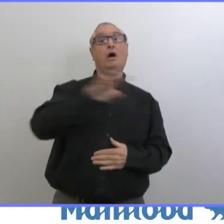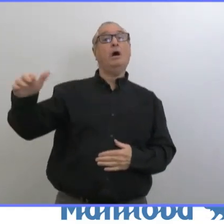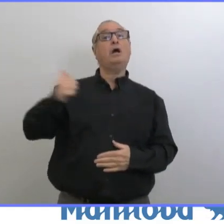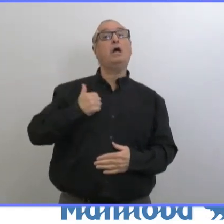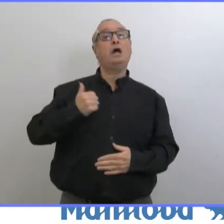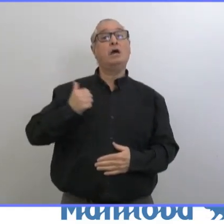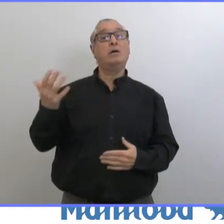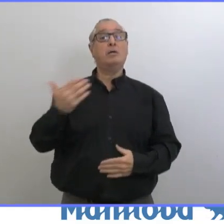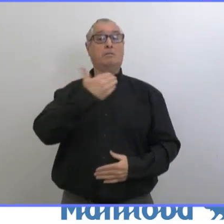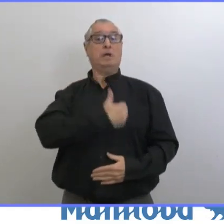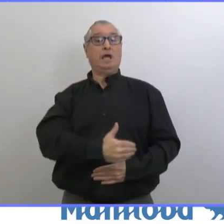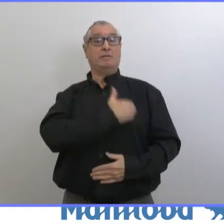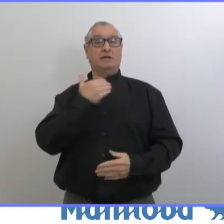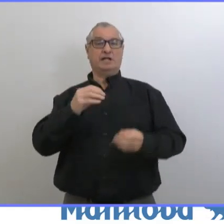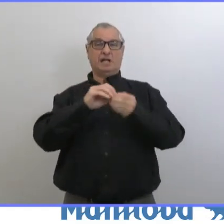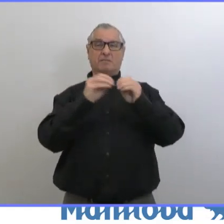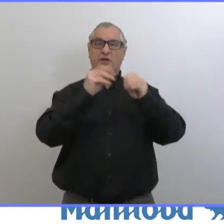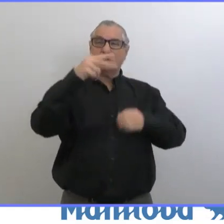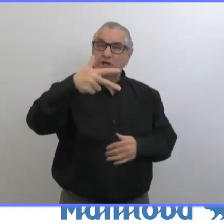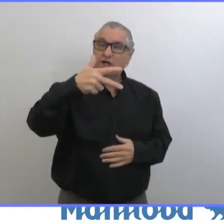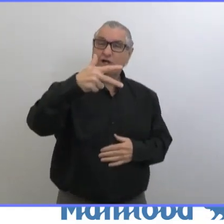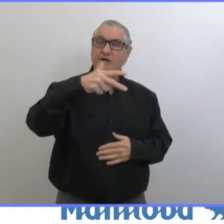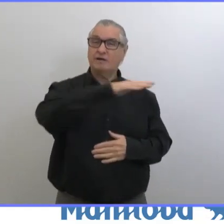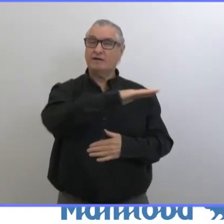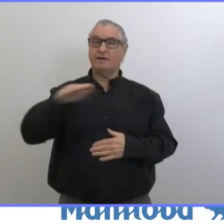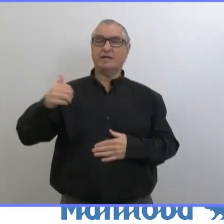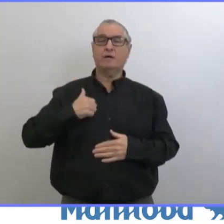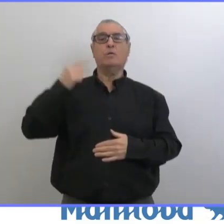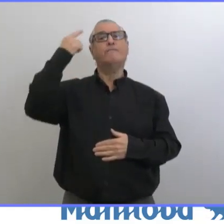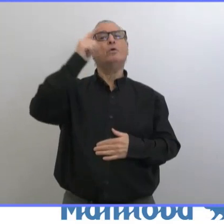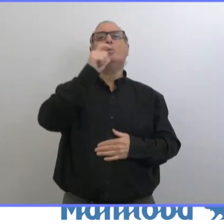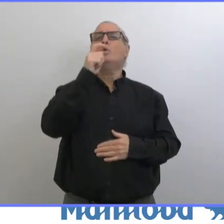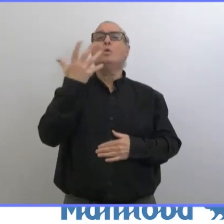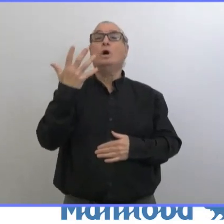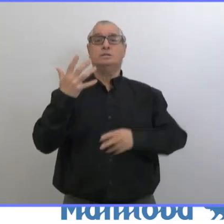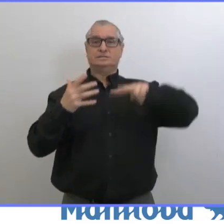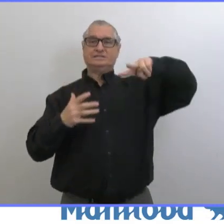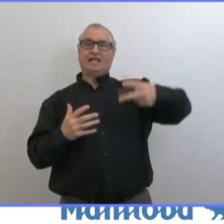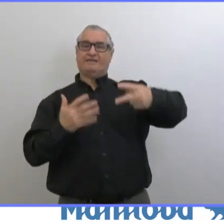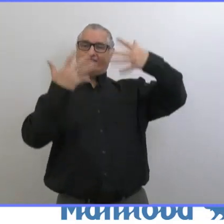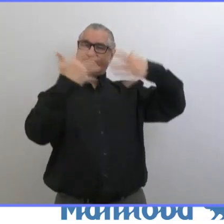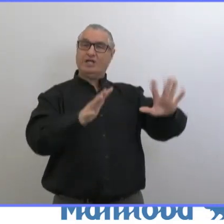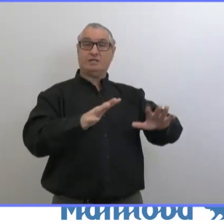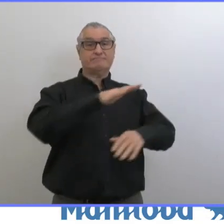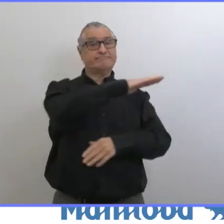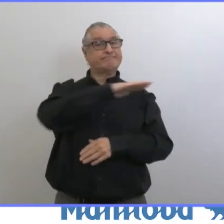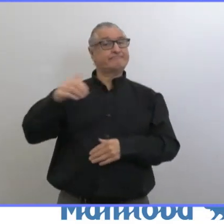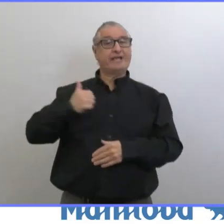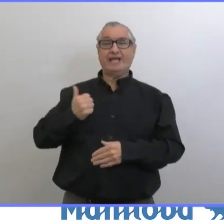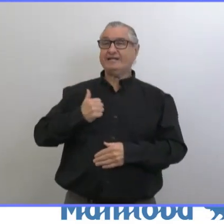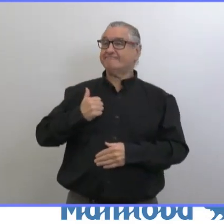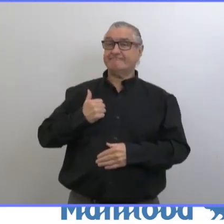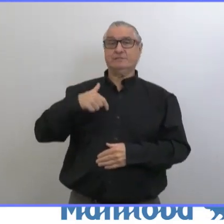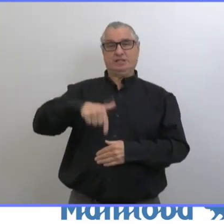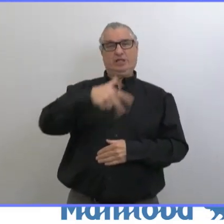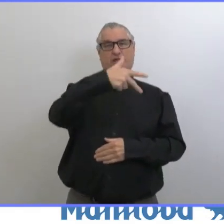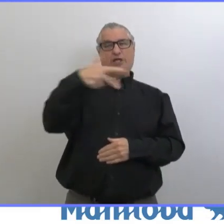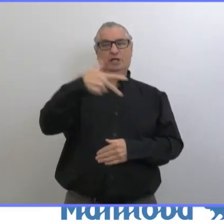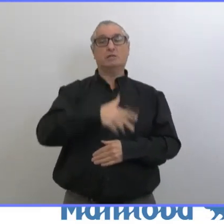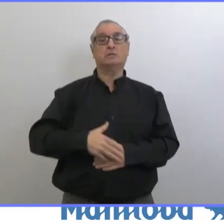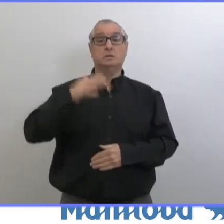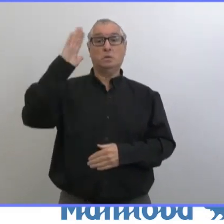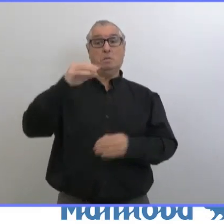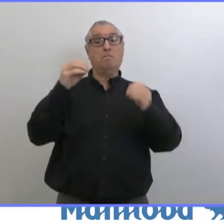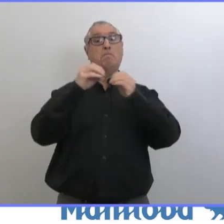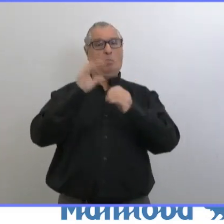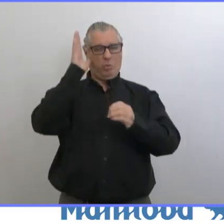ont deux doses. Ça, c'est notre plan. Chaque injection dans les supercifs de cette semaine, c'est une deuxième injection. Et donc, on s'attend à